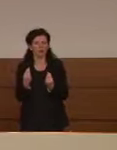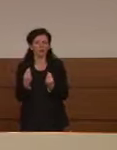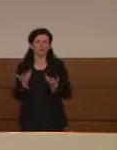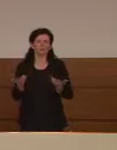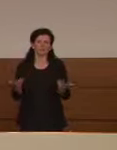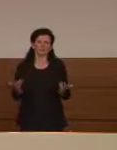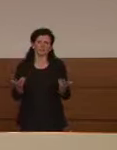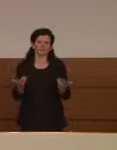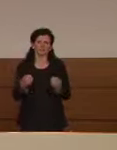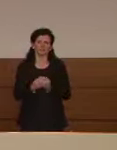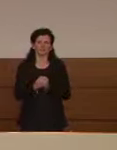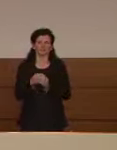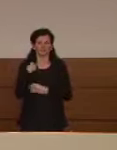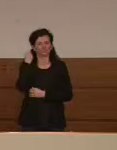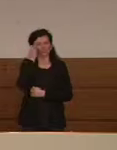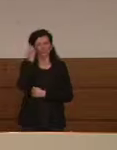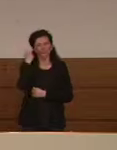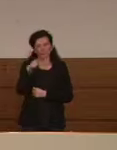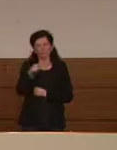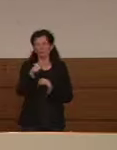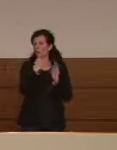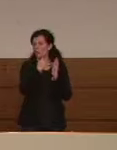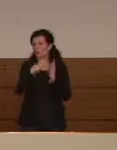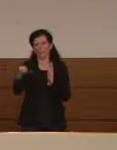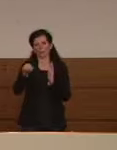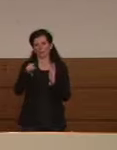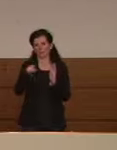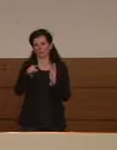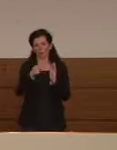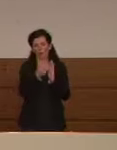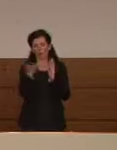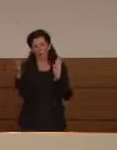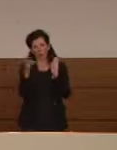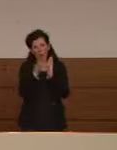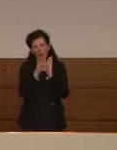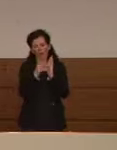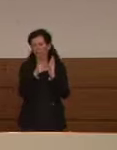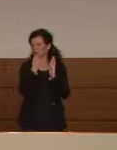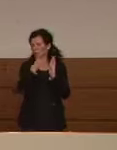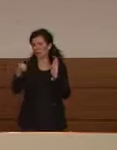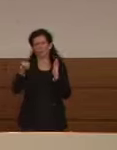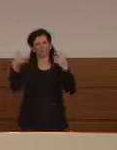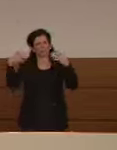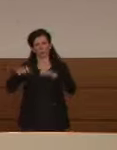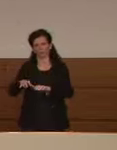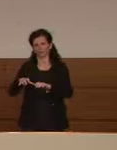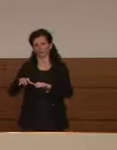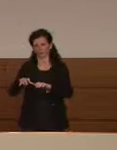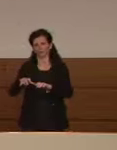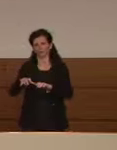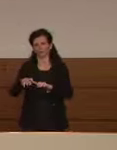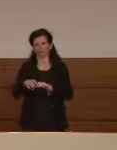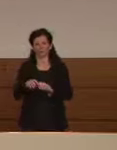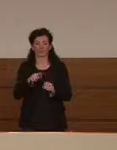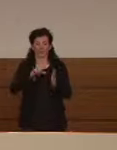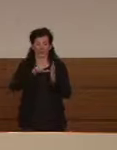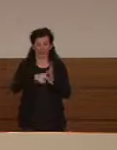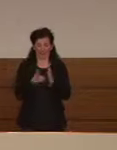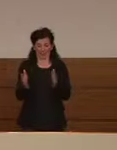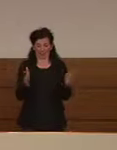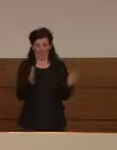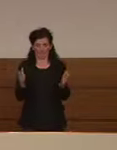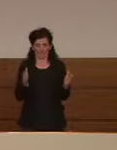credo che sia l'ultimo indicatore a diminuire perché come le dicevo prima il tempo che intercorre fra